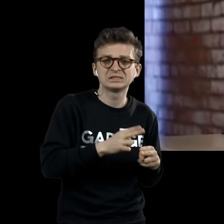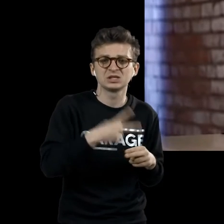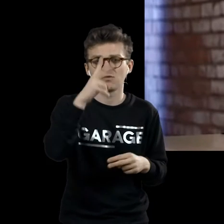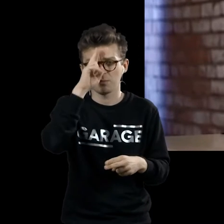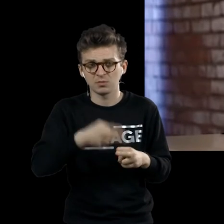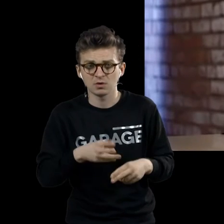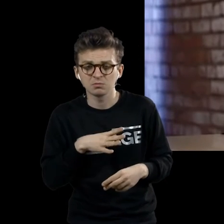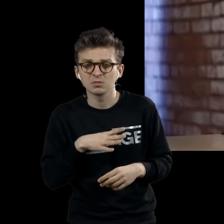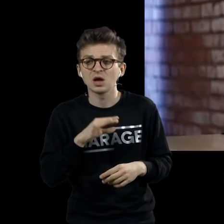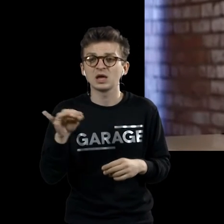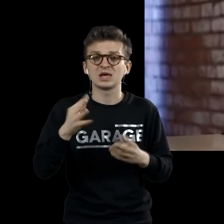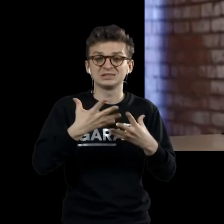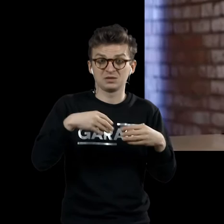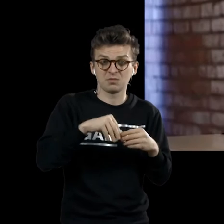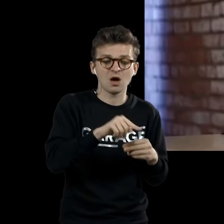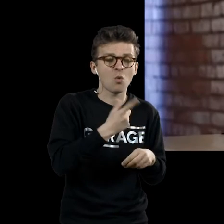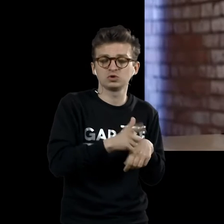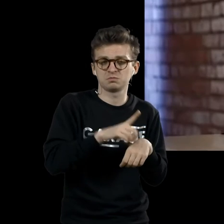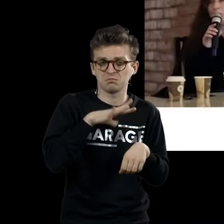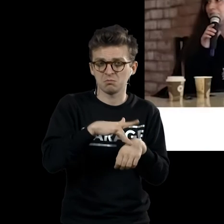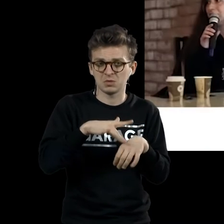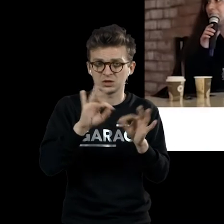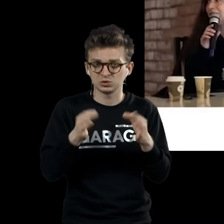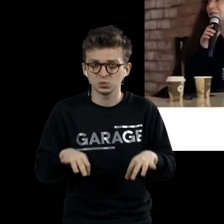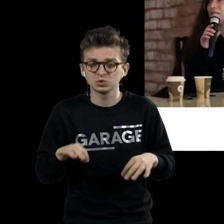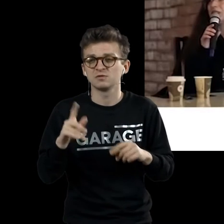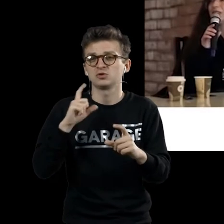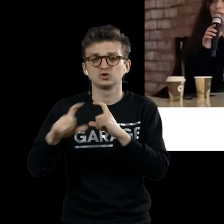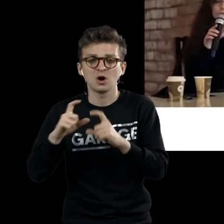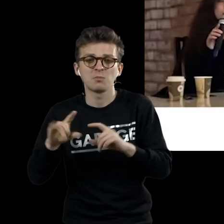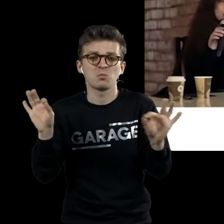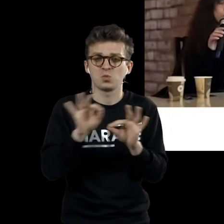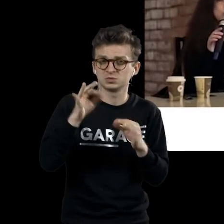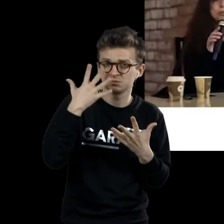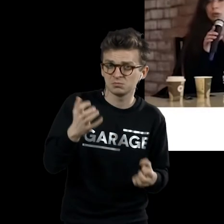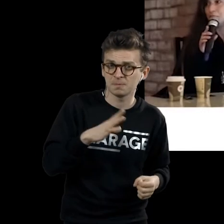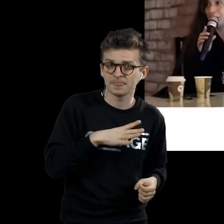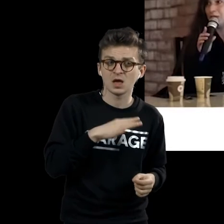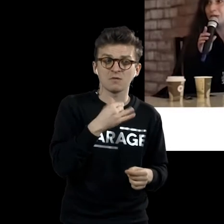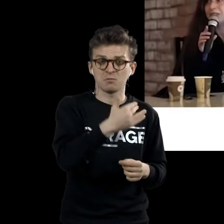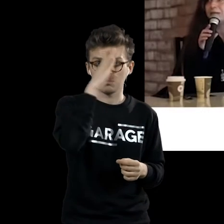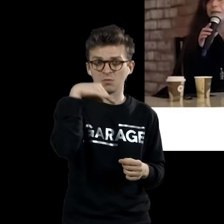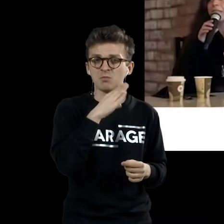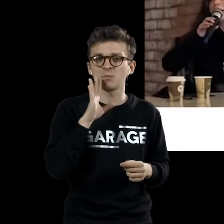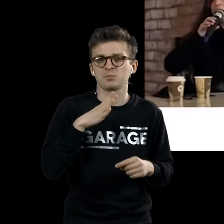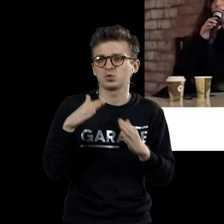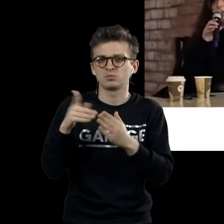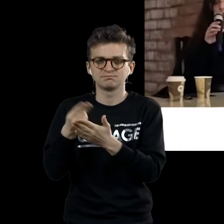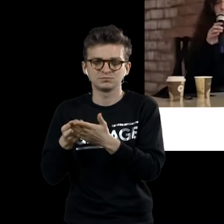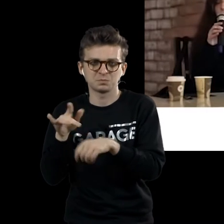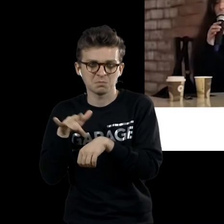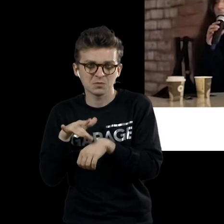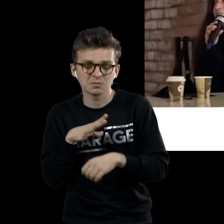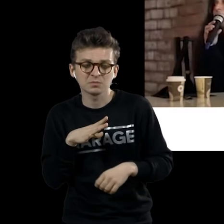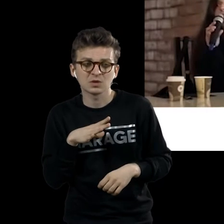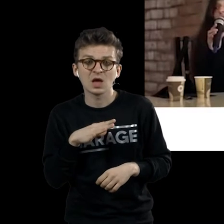семья, в которой любили искусство, которой играли в шахматы, музицировали, его родители были художниками-любителями. И